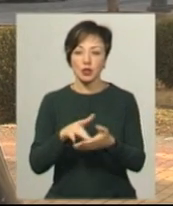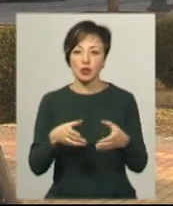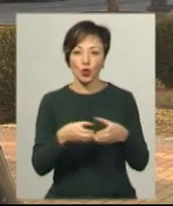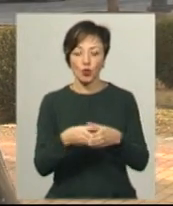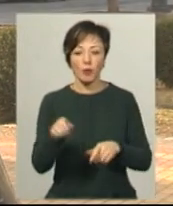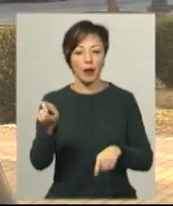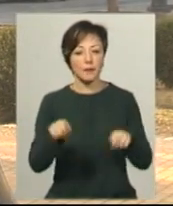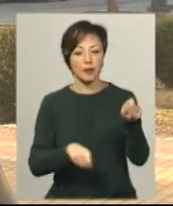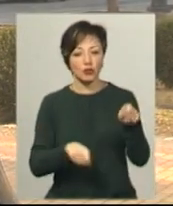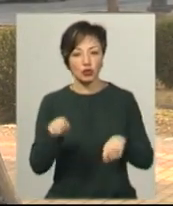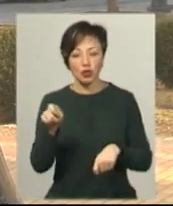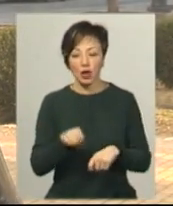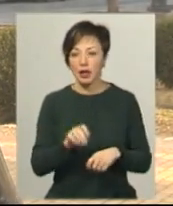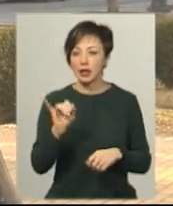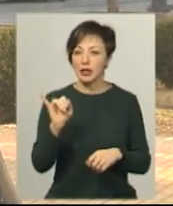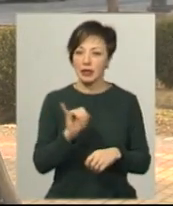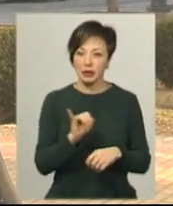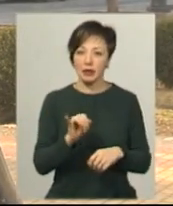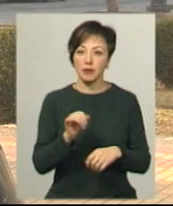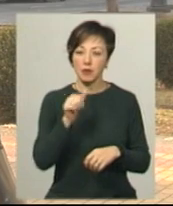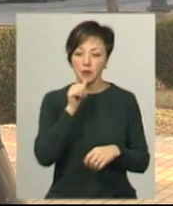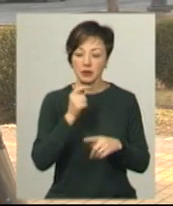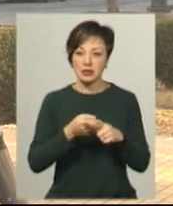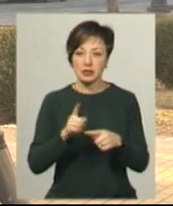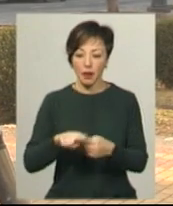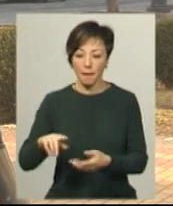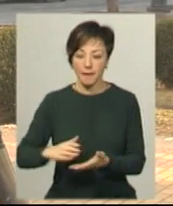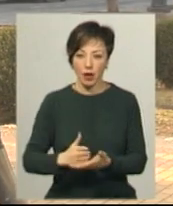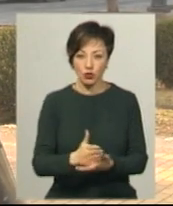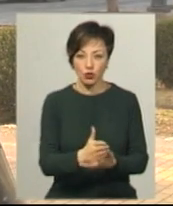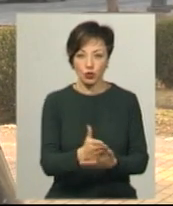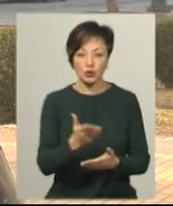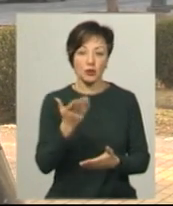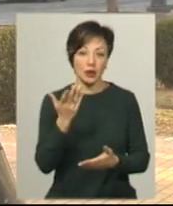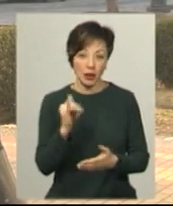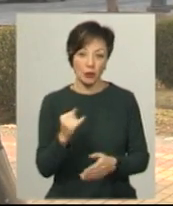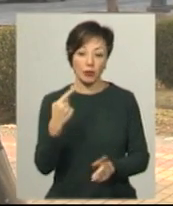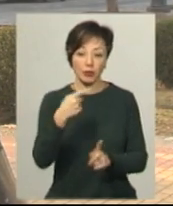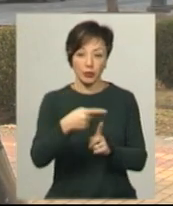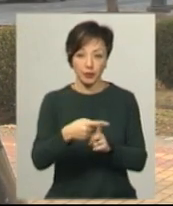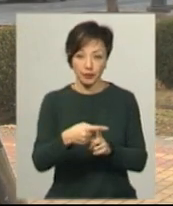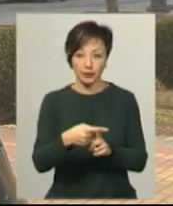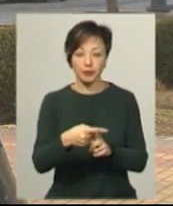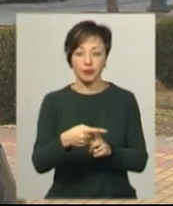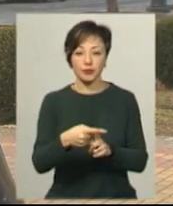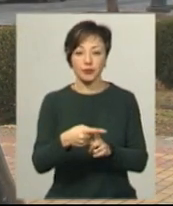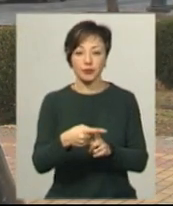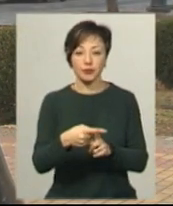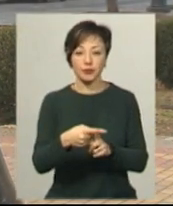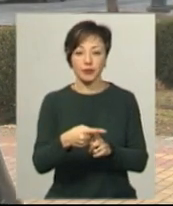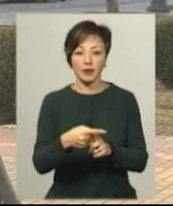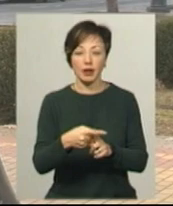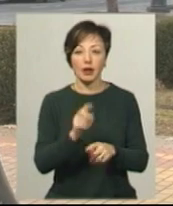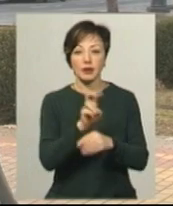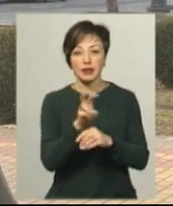приїжджали і, власне кажучи, приїжджали цей зелений маршрут, принагідно вітаючи в різні